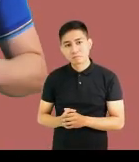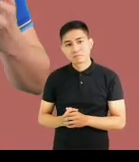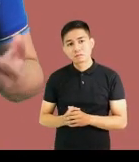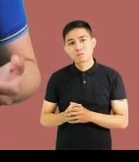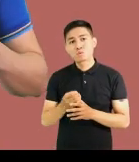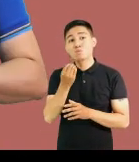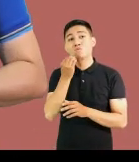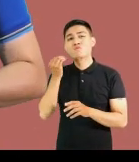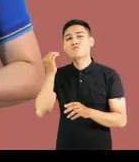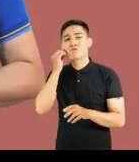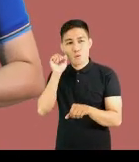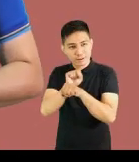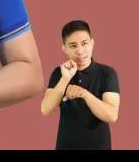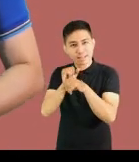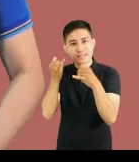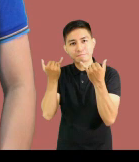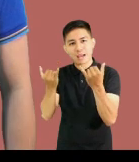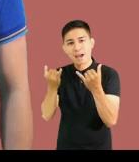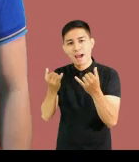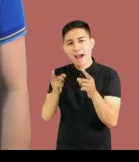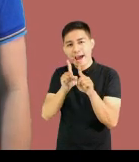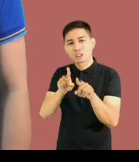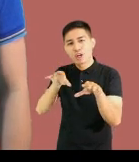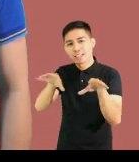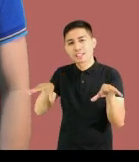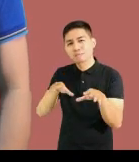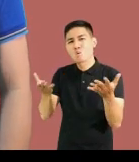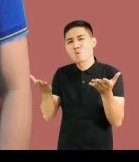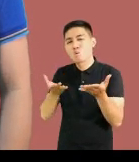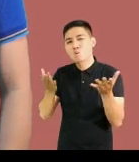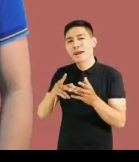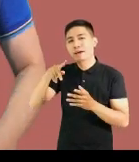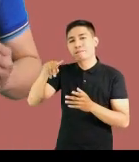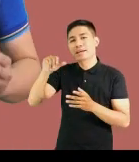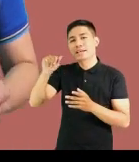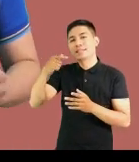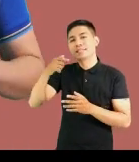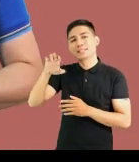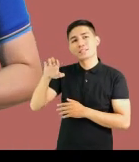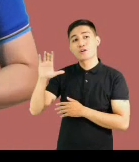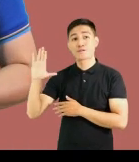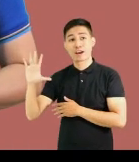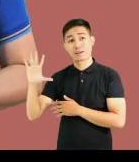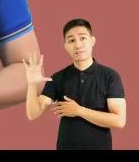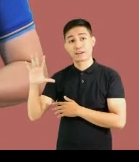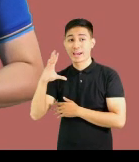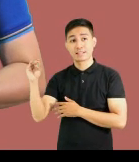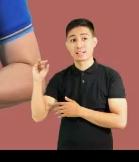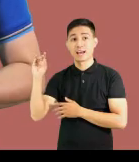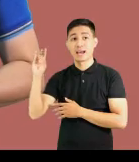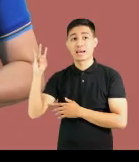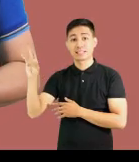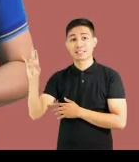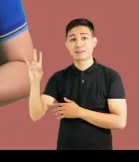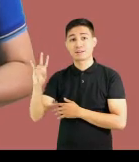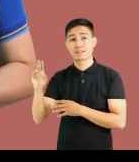Di na assignment o takda, nais kong sagutan mo ang mga pagsasanay na makikita sa pahina 5 at 7